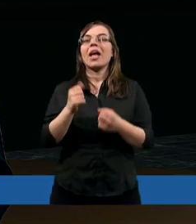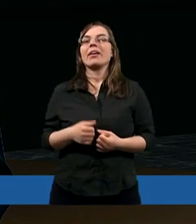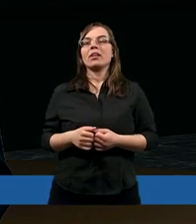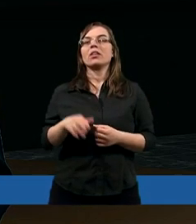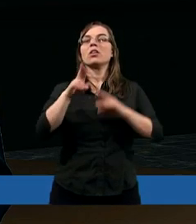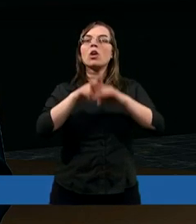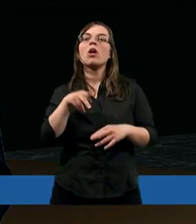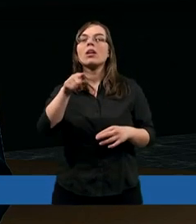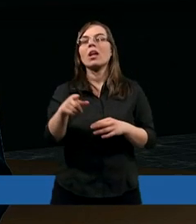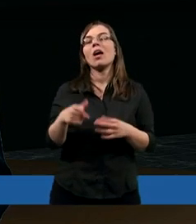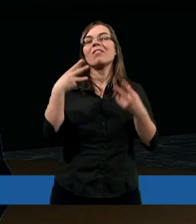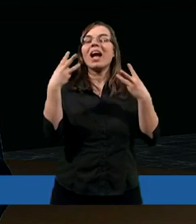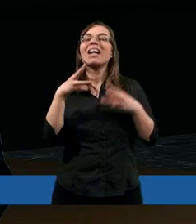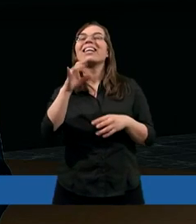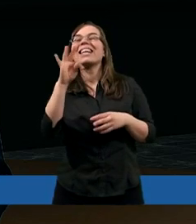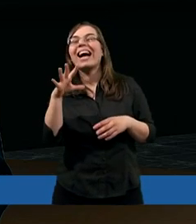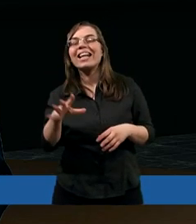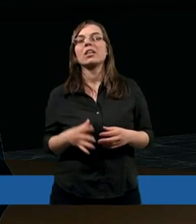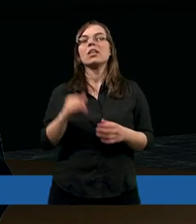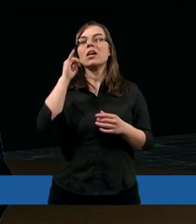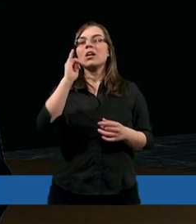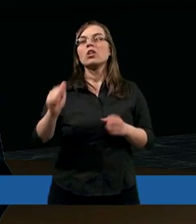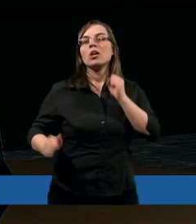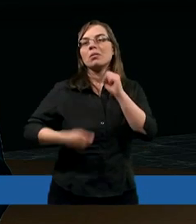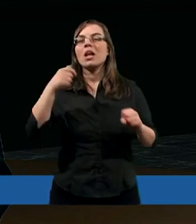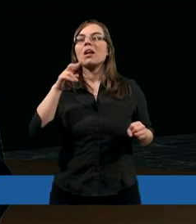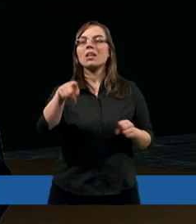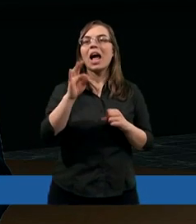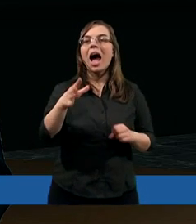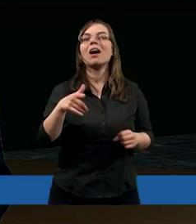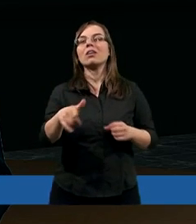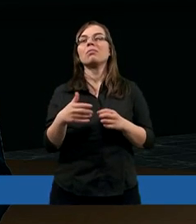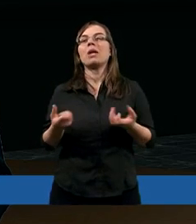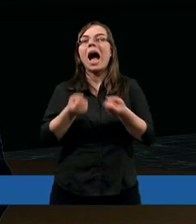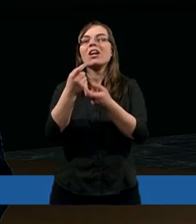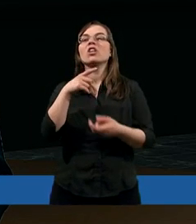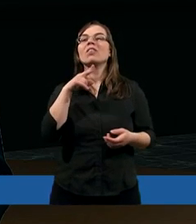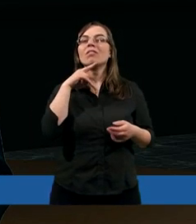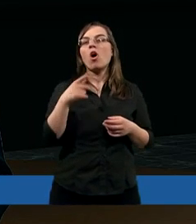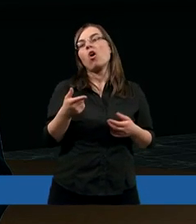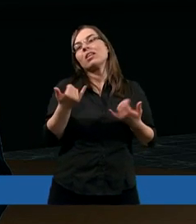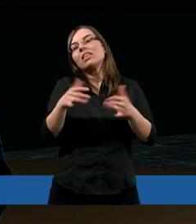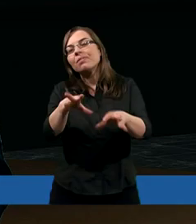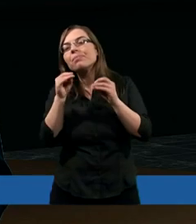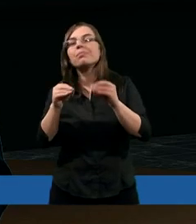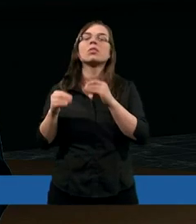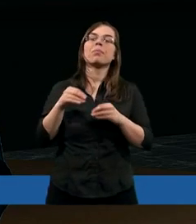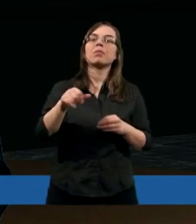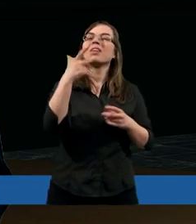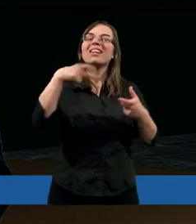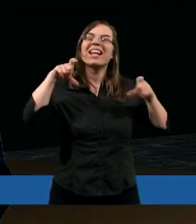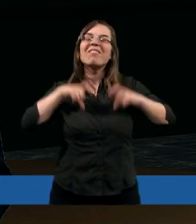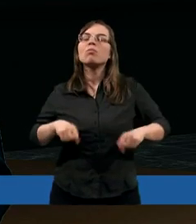zostawić ten brudny zysk i żeby paść trzodę z własnej